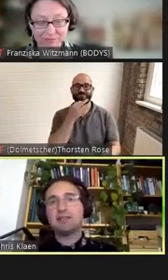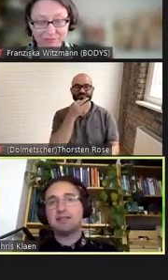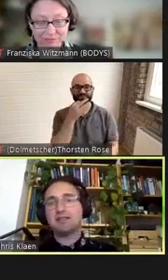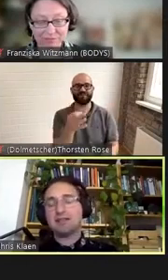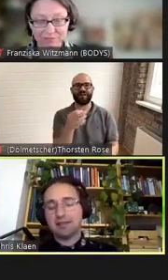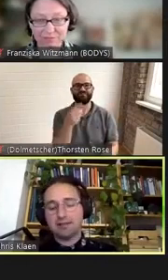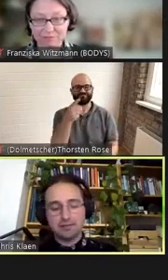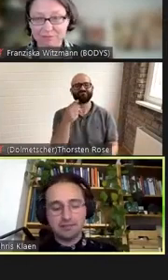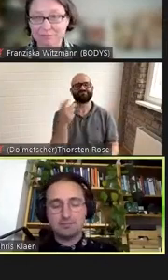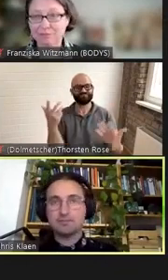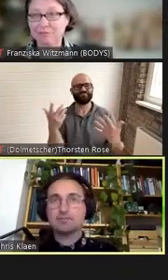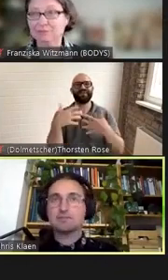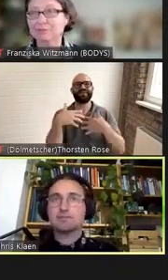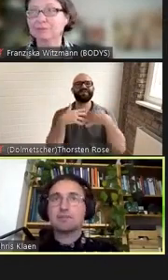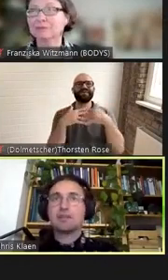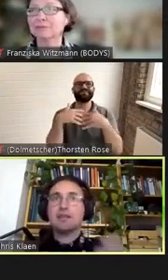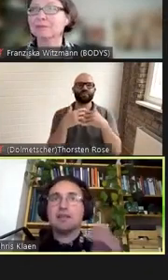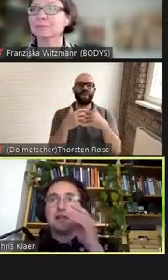mitdenken?